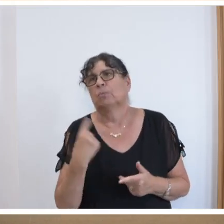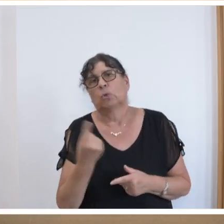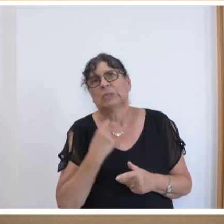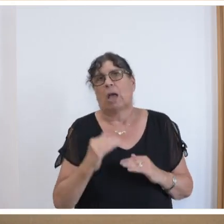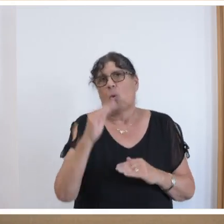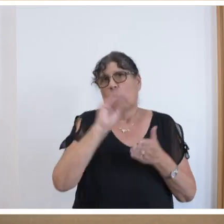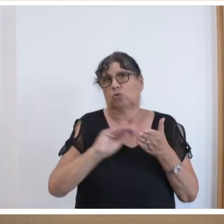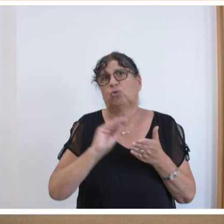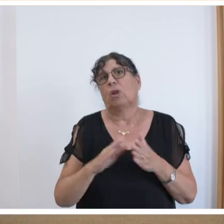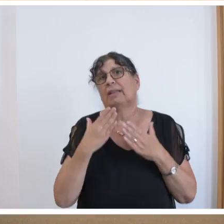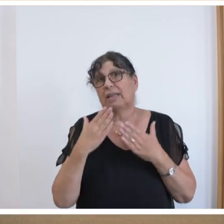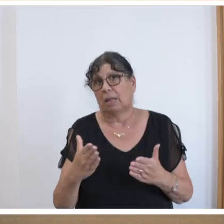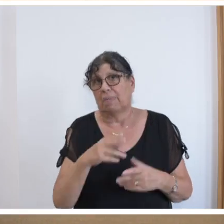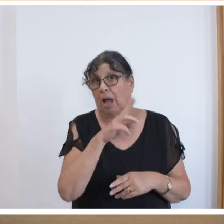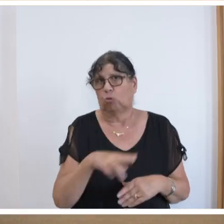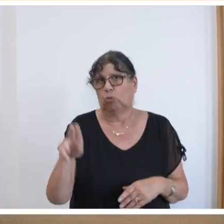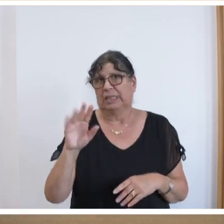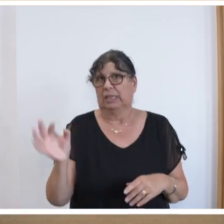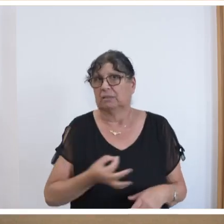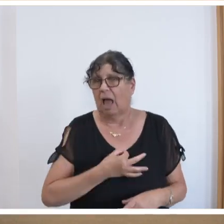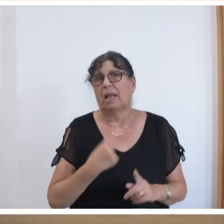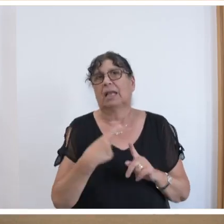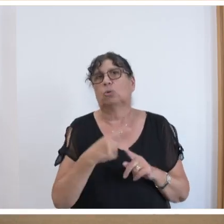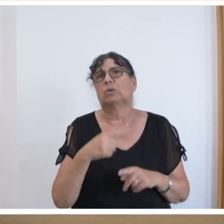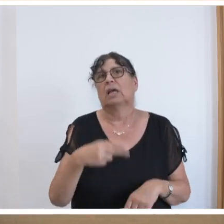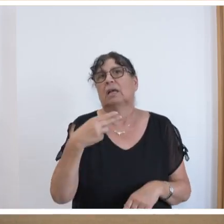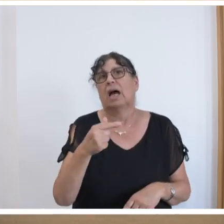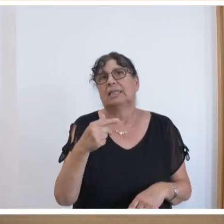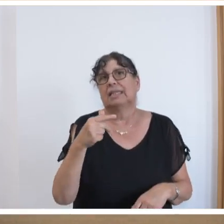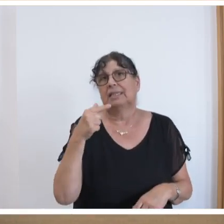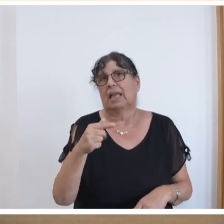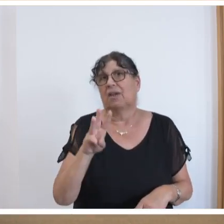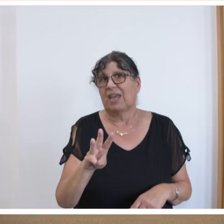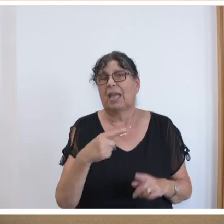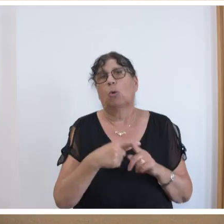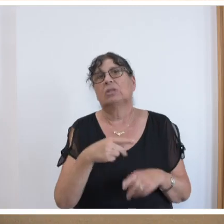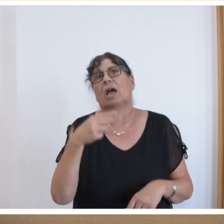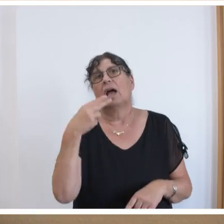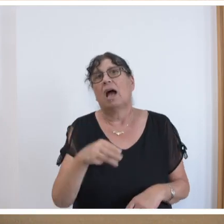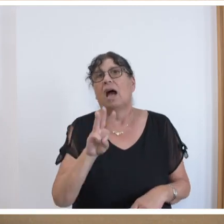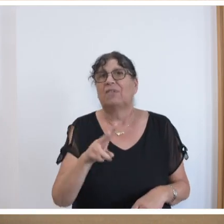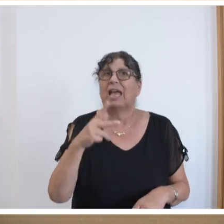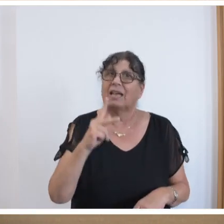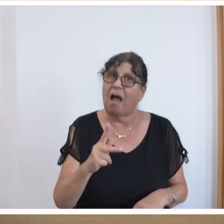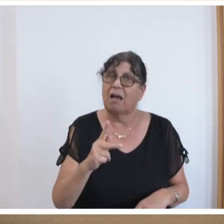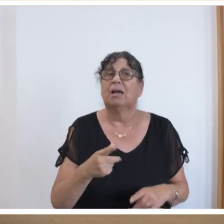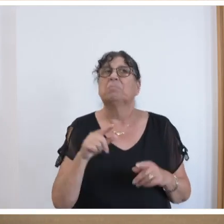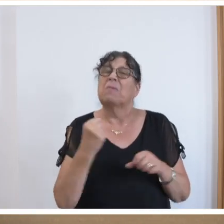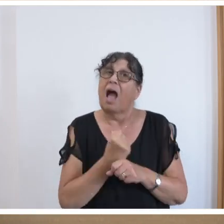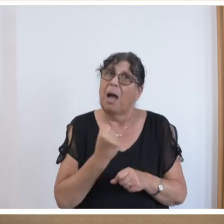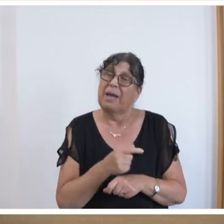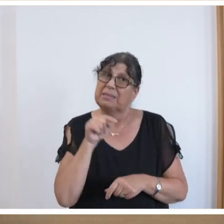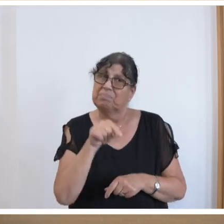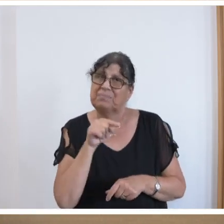Hochschulen sehr dankbar. Sowohl die Universität des Saarlandes wie auch die HTW und HBK und HFM arbeiten an dieser